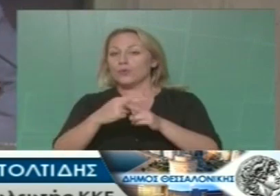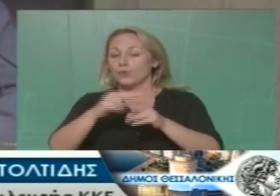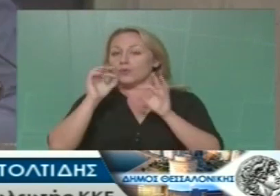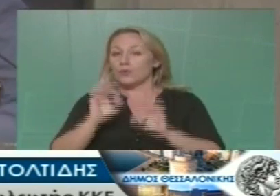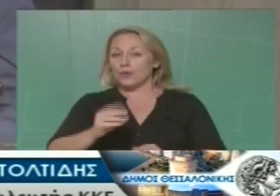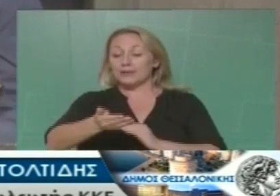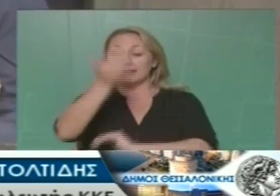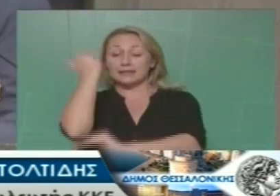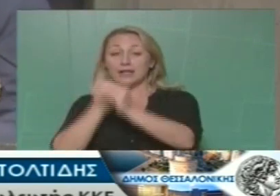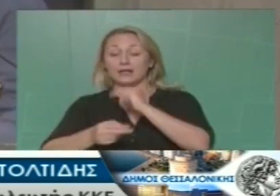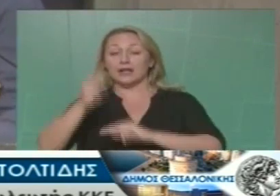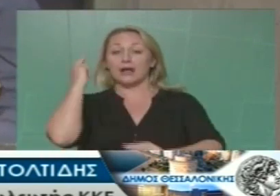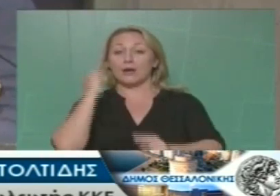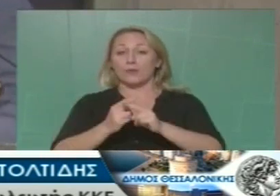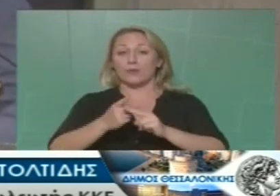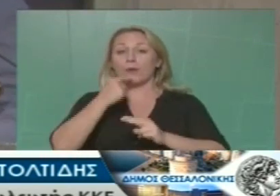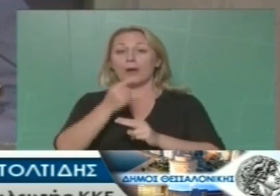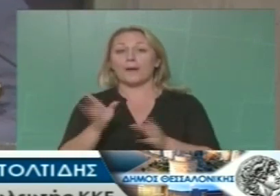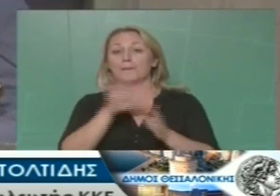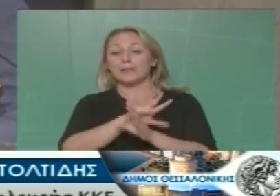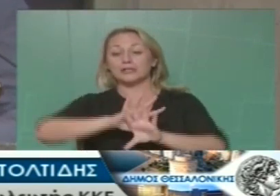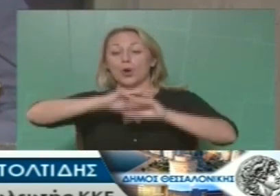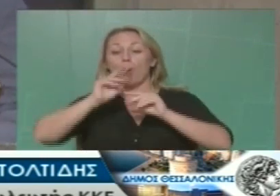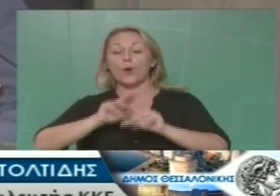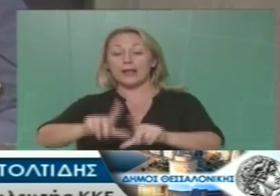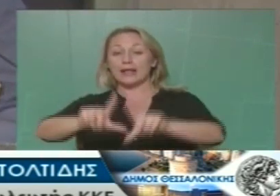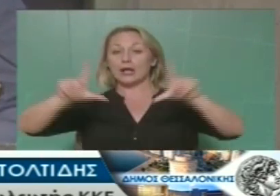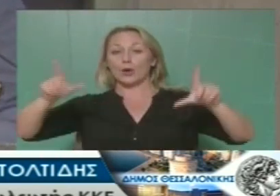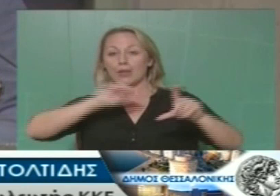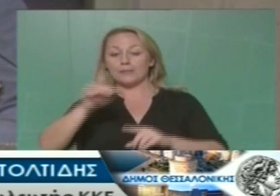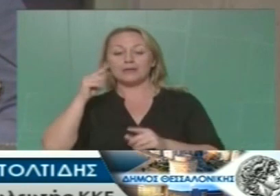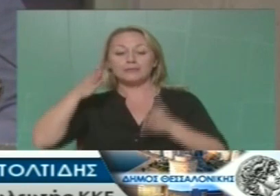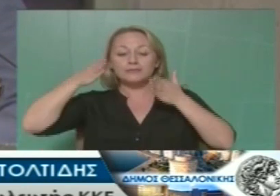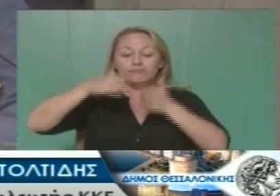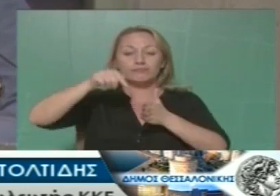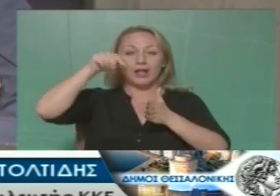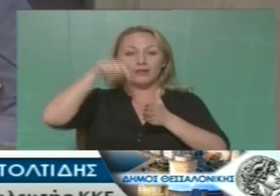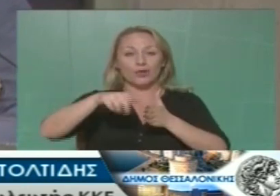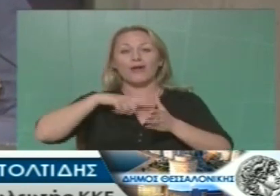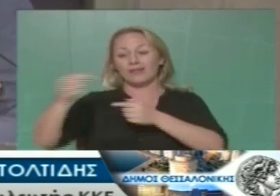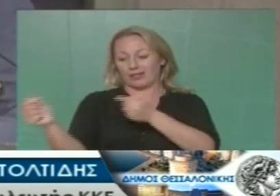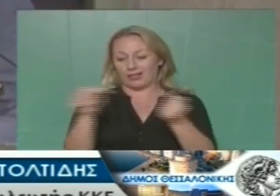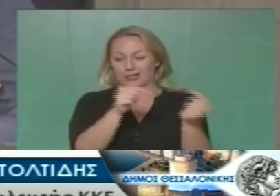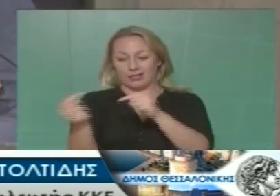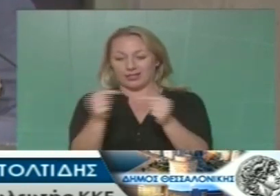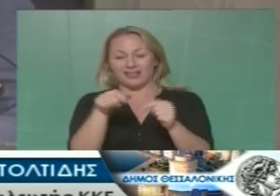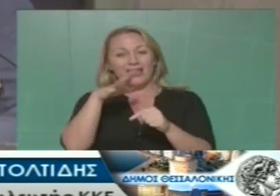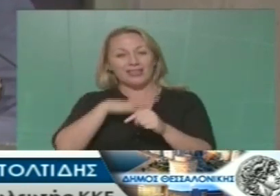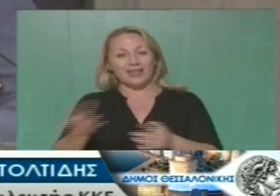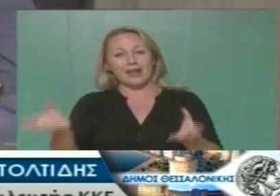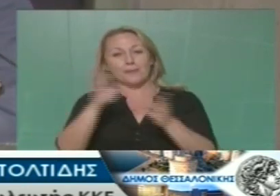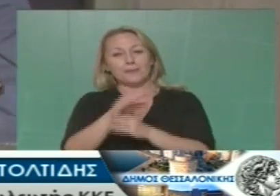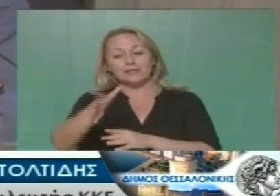δεν πρέπει να αποκρύψει τη συνολική εικόνα η διαμάχη μόνο για το ζήτημα αυτό επειδή όχι να συσκοτήσει να